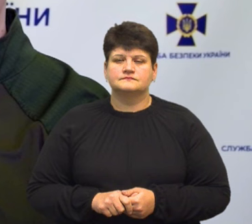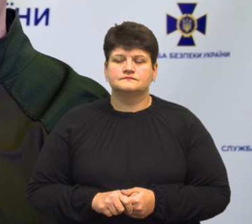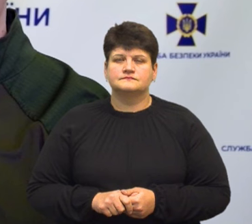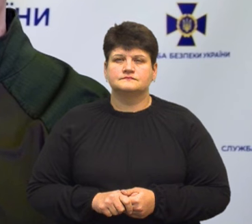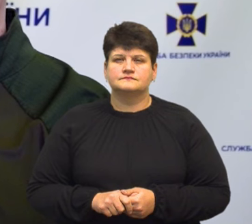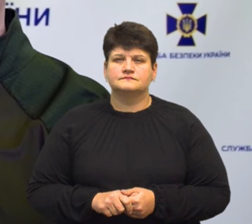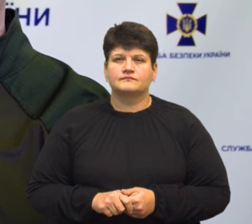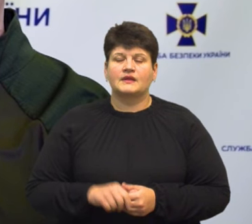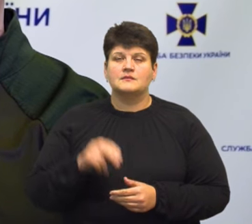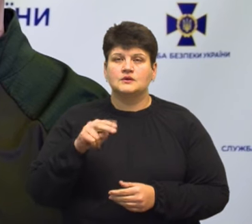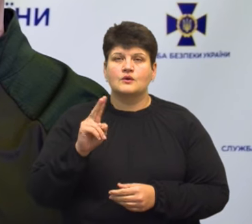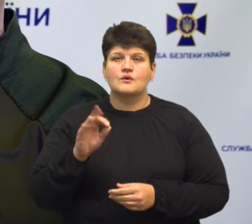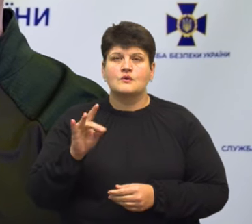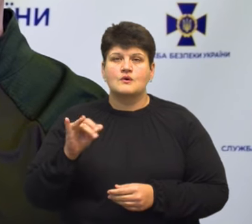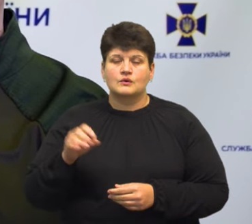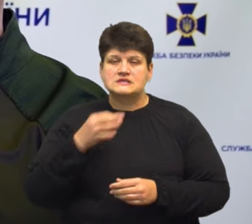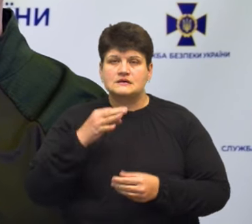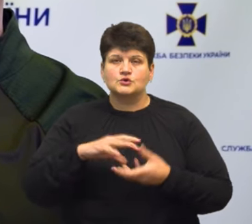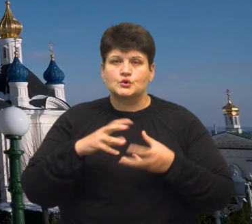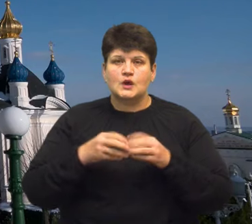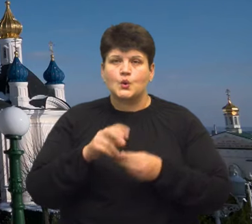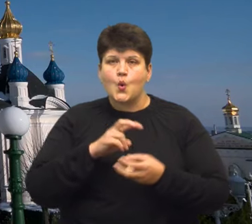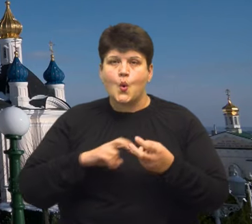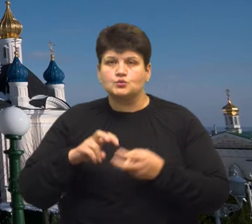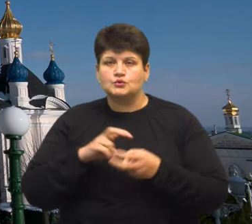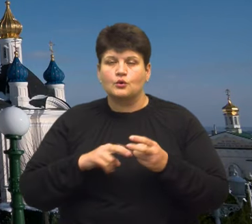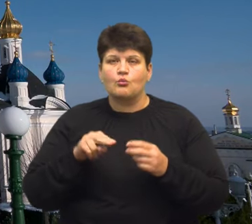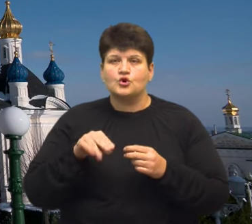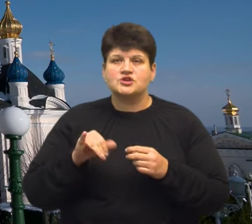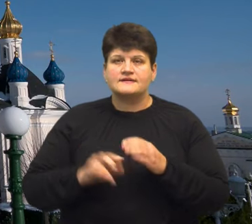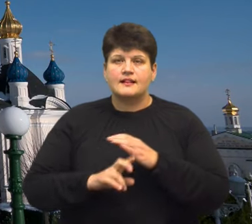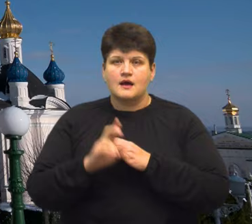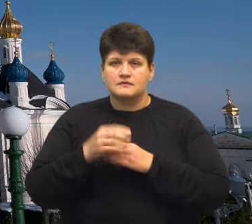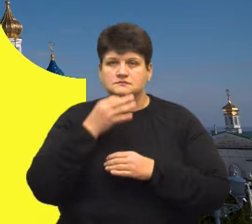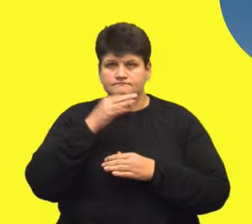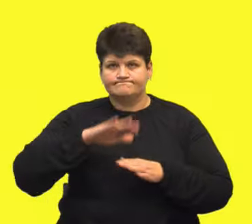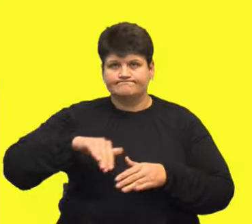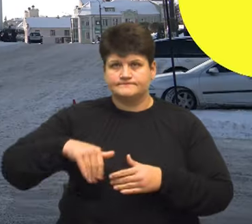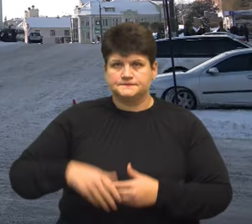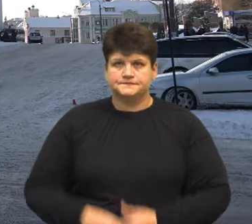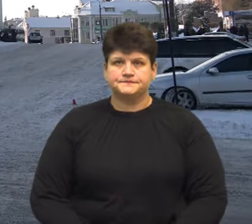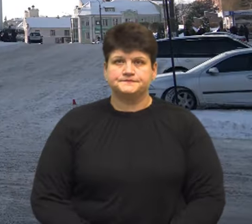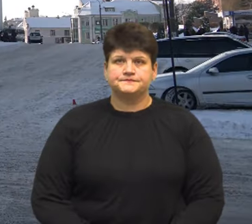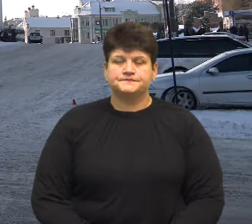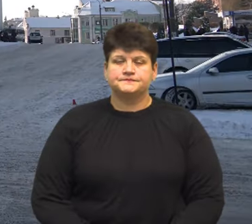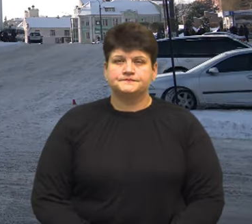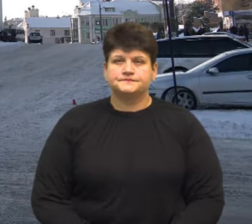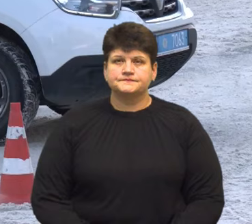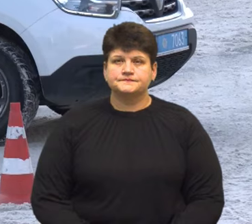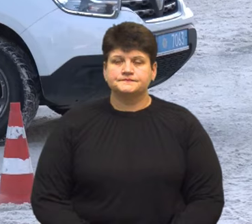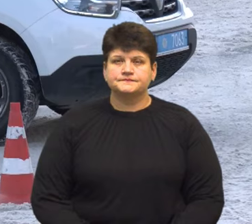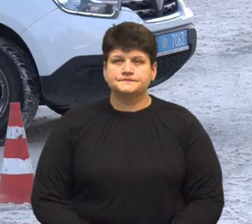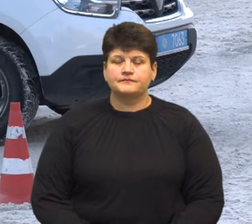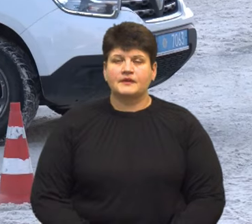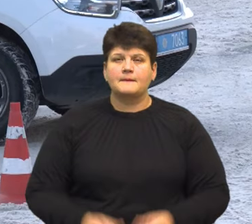Петро Королюк сказав, про результати обшуків Почаївської лаври повідомлять пізніше. Поблизу Миколаївського